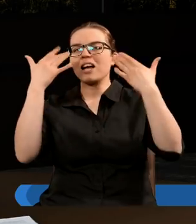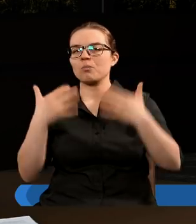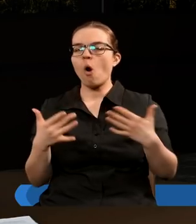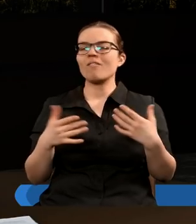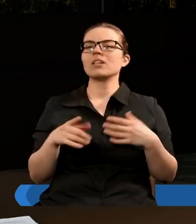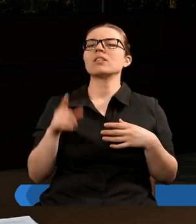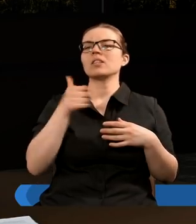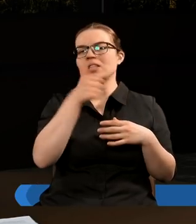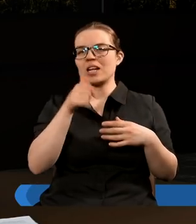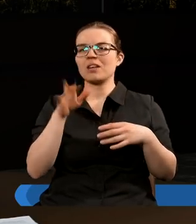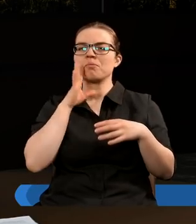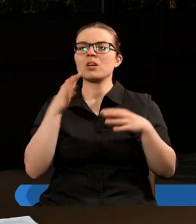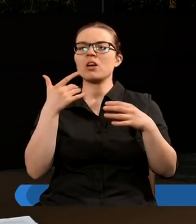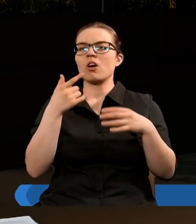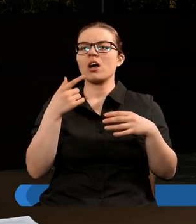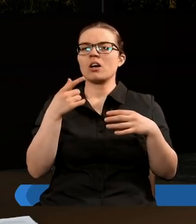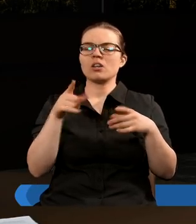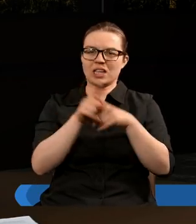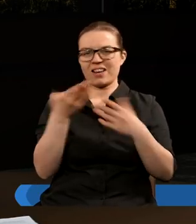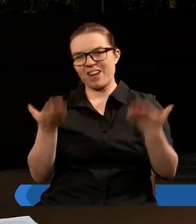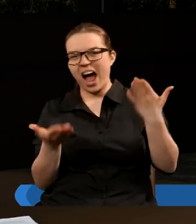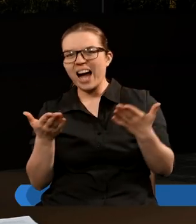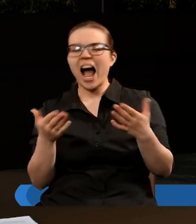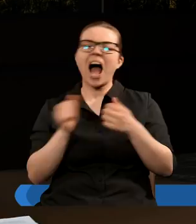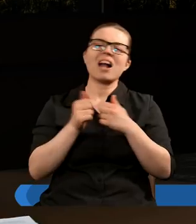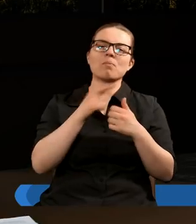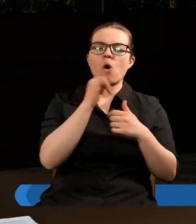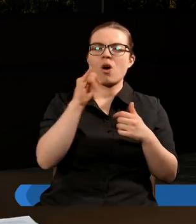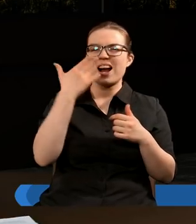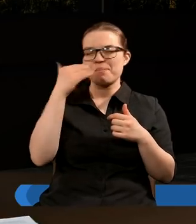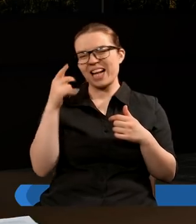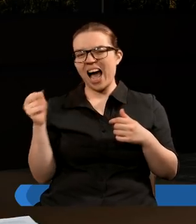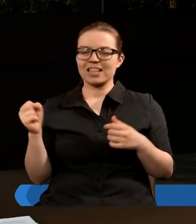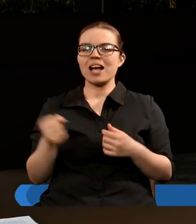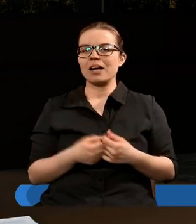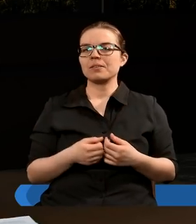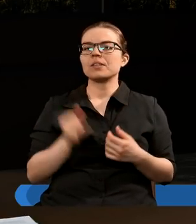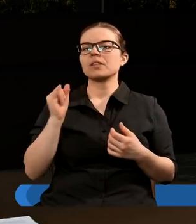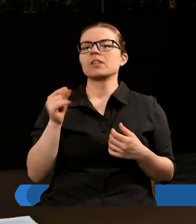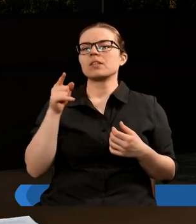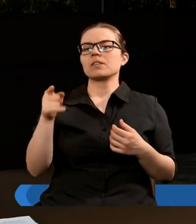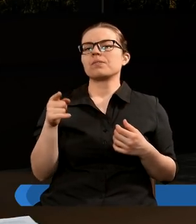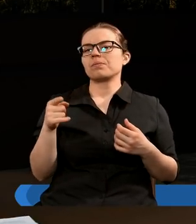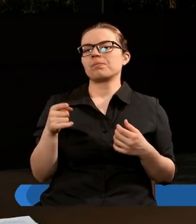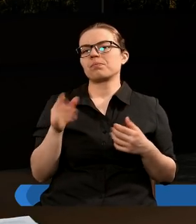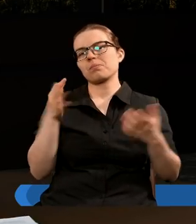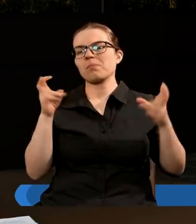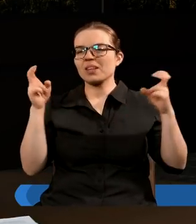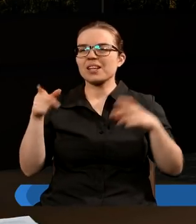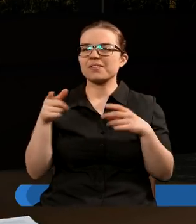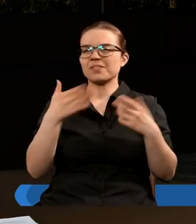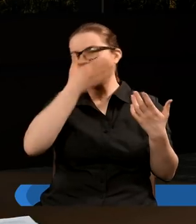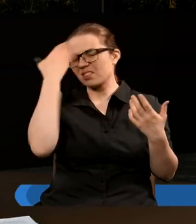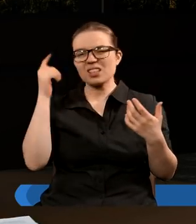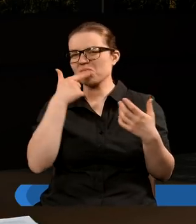jednostką monetarną, albo jednostką wagową i gdy nikt nie ukodczytać tych słów, nie